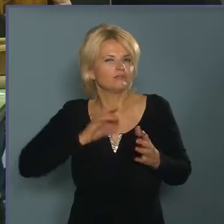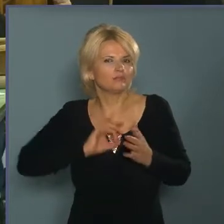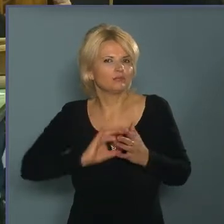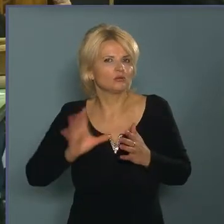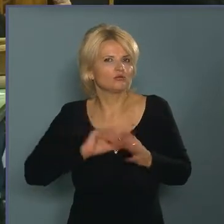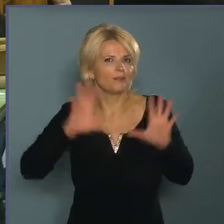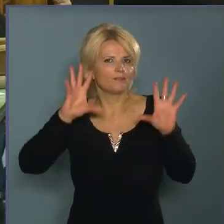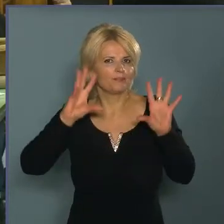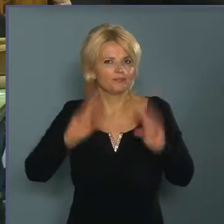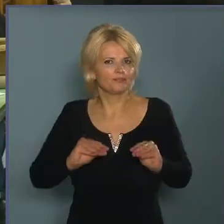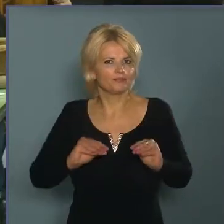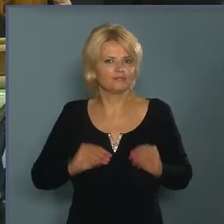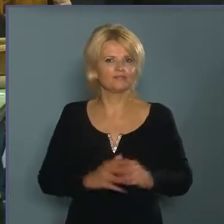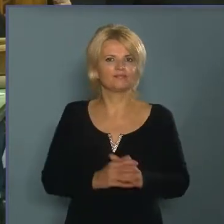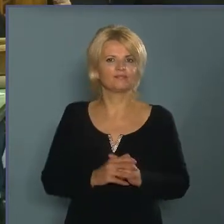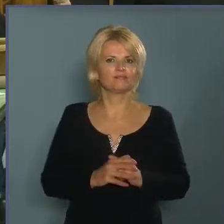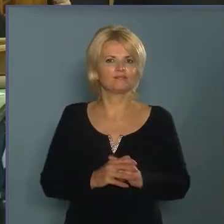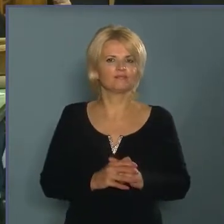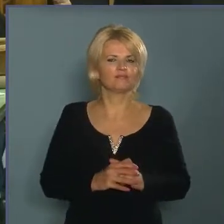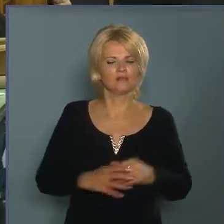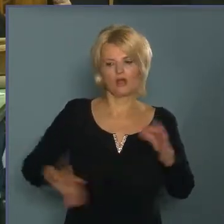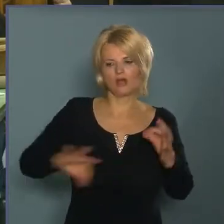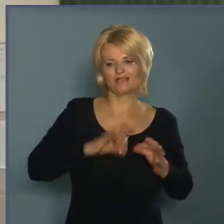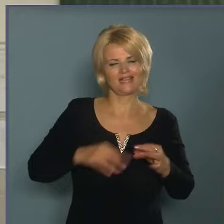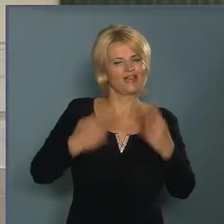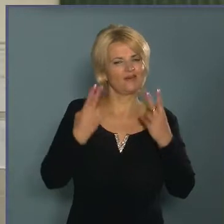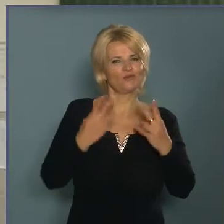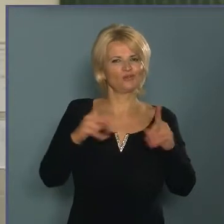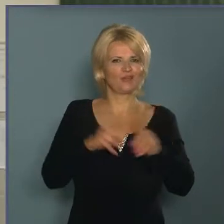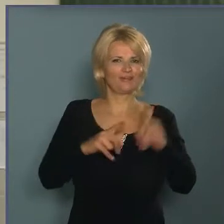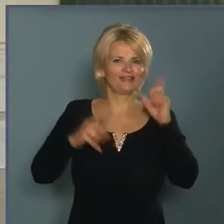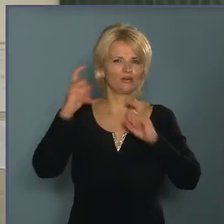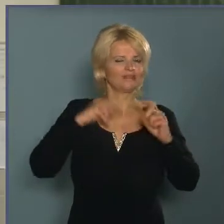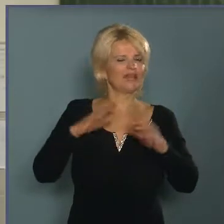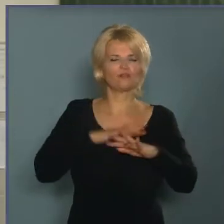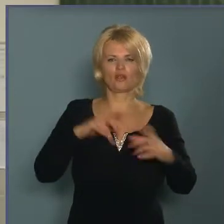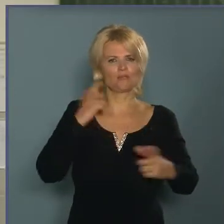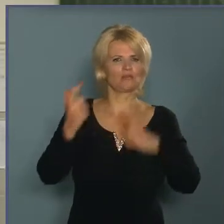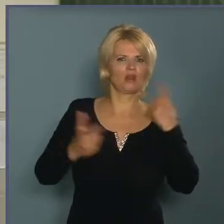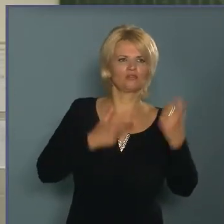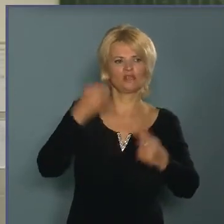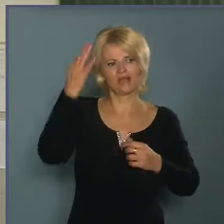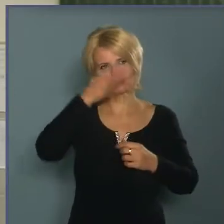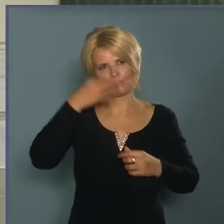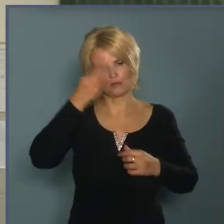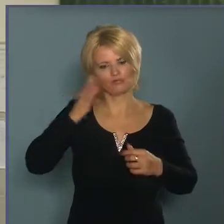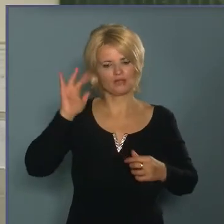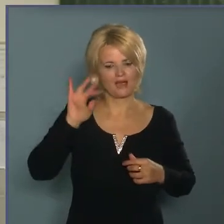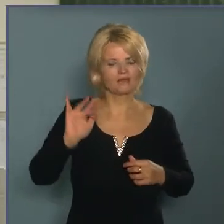gyorsan erhal. A zene sokkal fontosabb annál, mint ahogy gondoljuk. Tehát nem csak a mulatságra jó, hanem a bánatra.